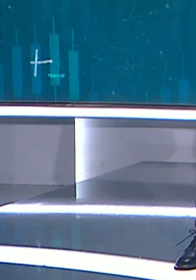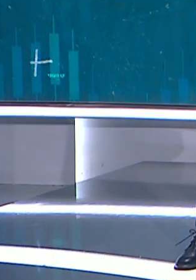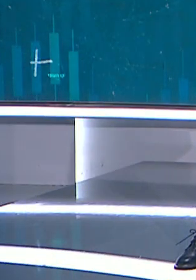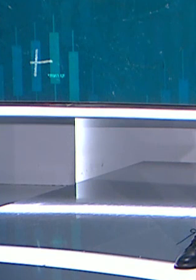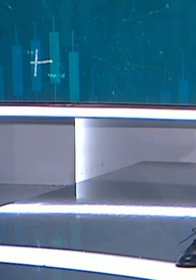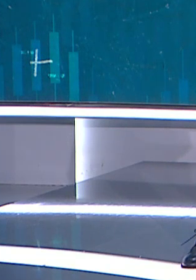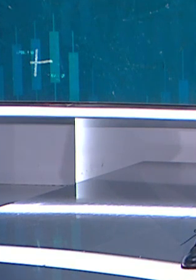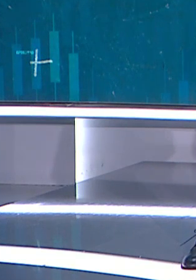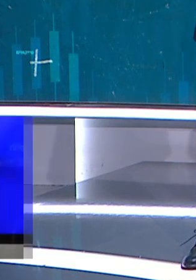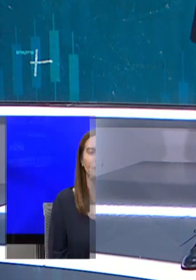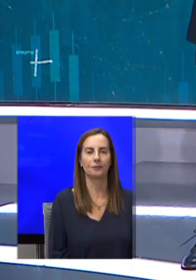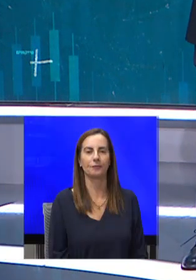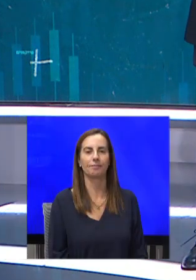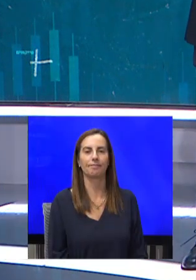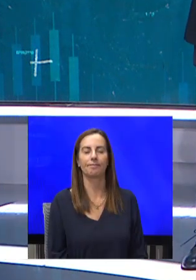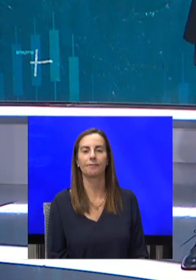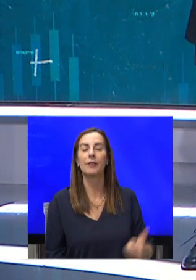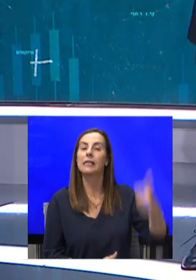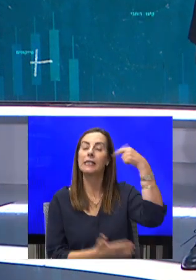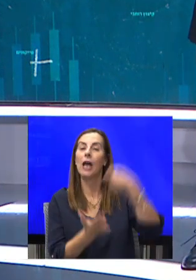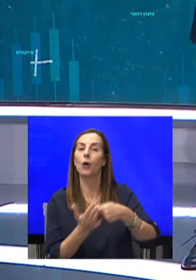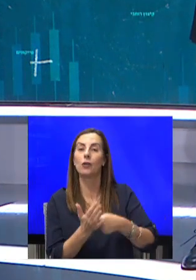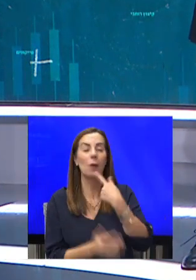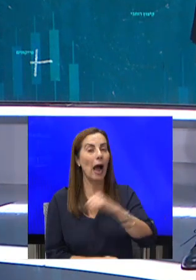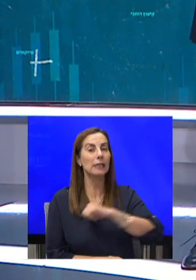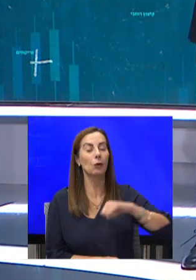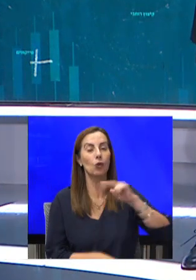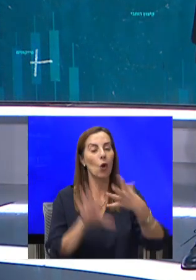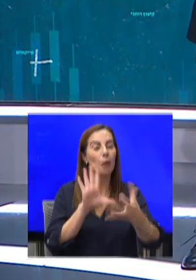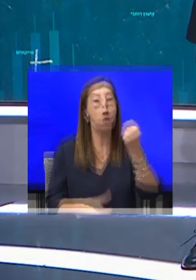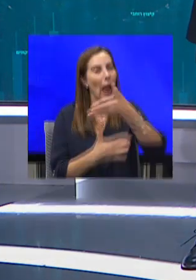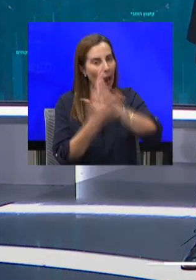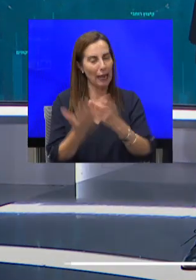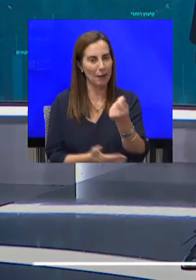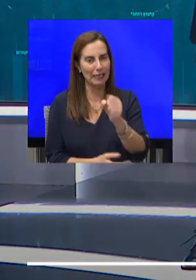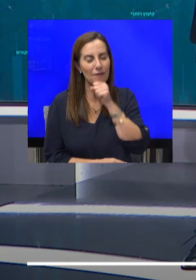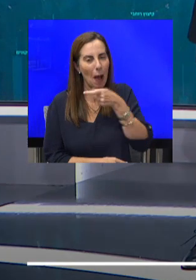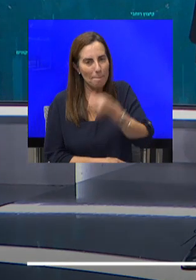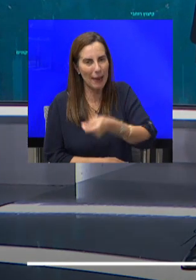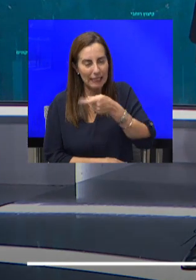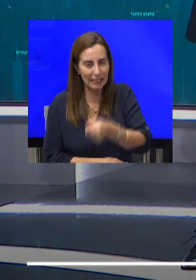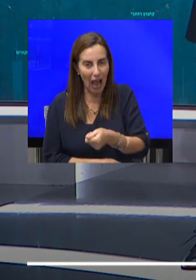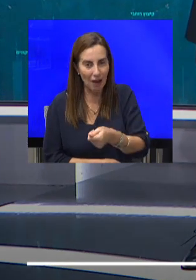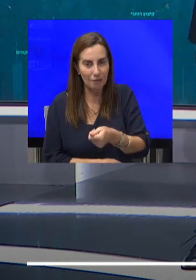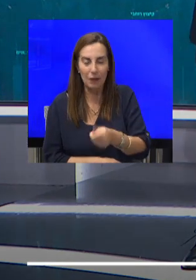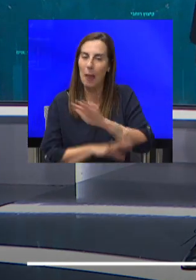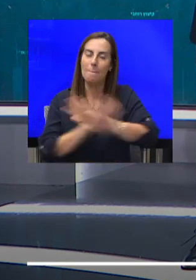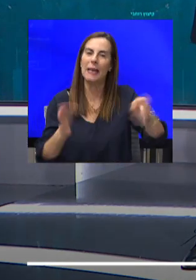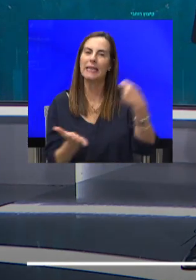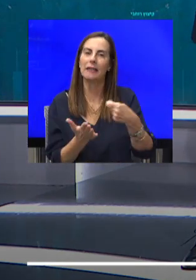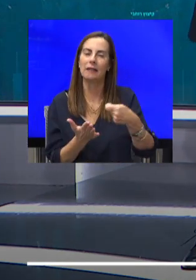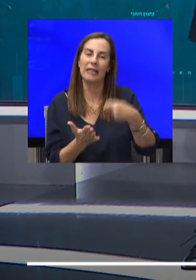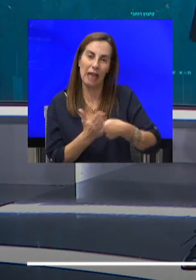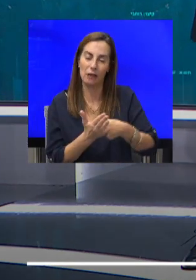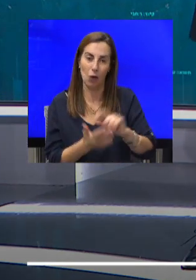שר האוצר הודיע היום שהעצמאים יוכלו למשוך חלק מכספי החסכונות שלהם לפנסיה ללא כנס. לא כולם יש תנאים